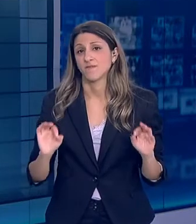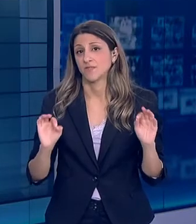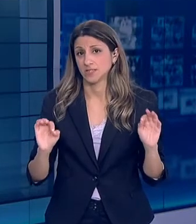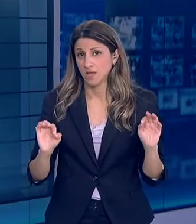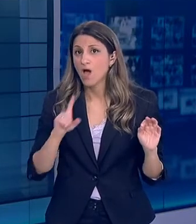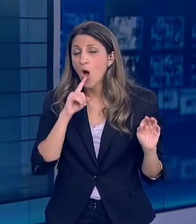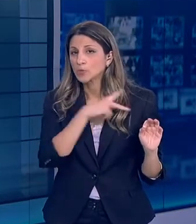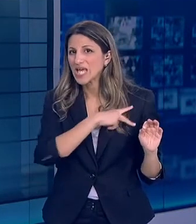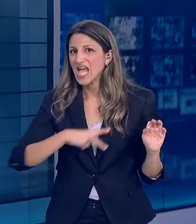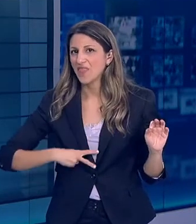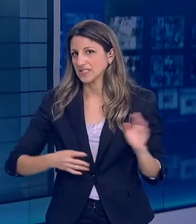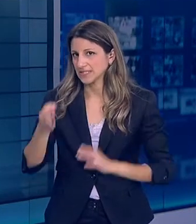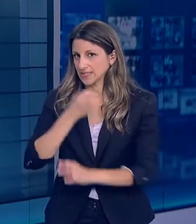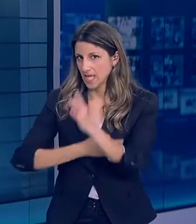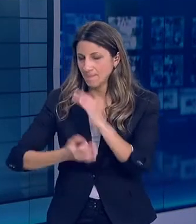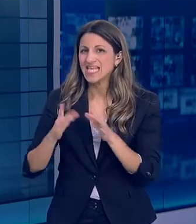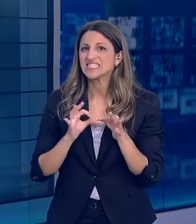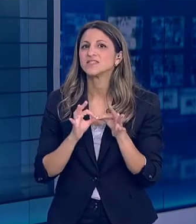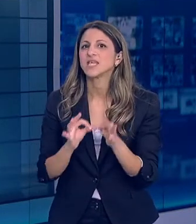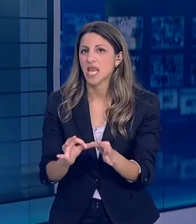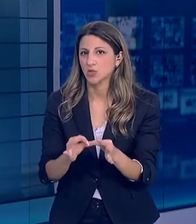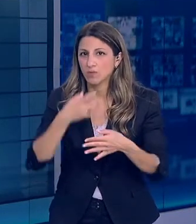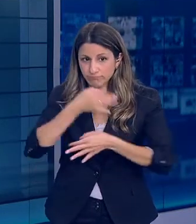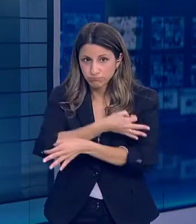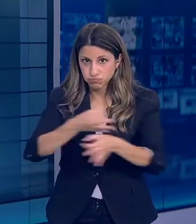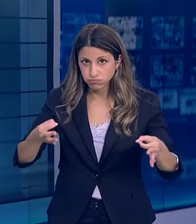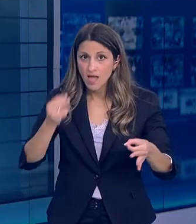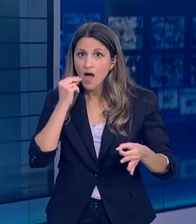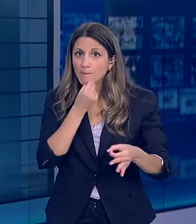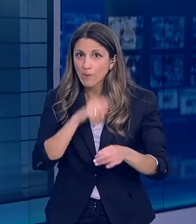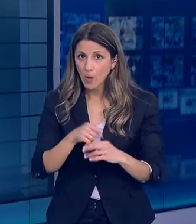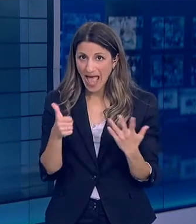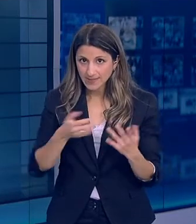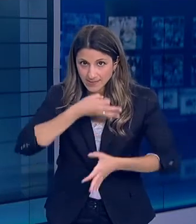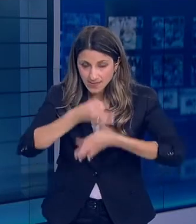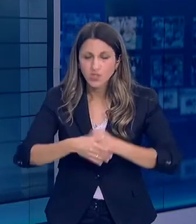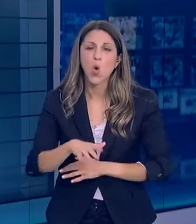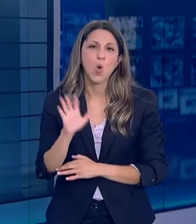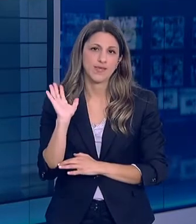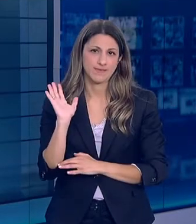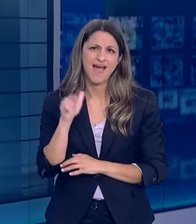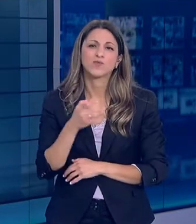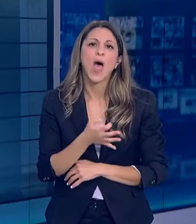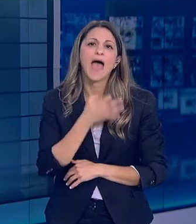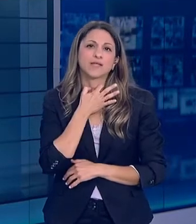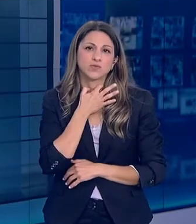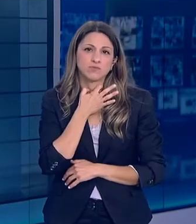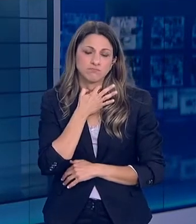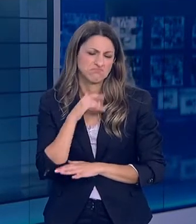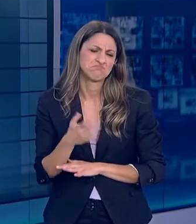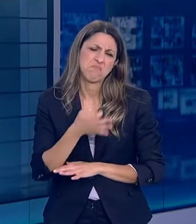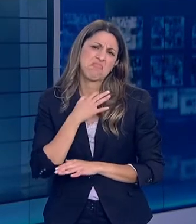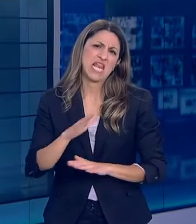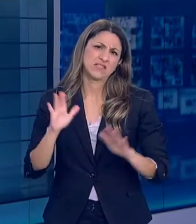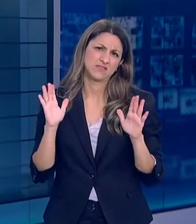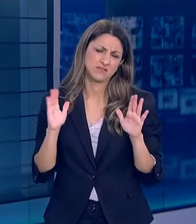Όπως είπε ο κύριος καθηγητής Οι ενημερώσεις θα συνεχιστούν Όχι όμως με τον έκτακτο χαρακτήρα που είχαμε μέχρι σήμερα Έχουμε επανέλθει σε μεγάλο μέρος